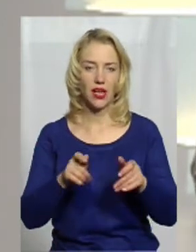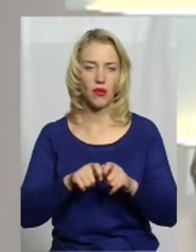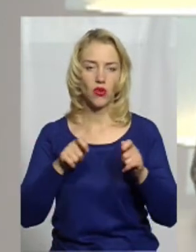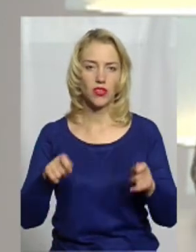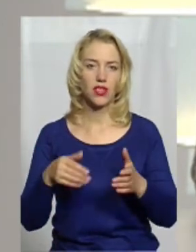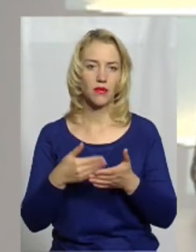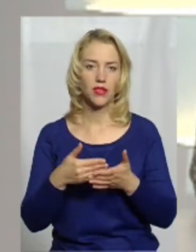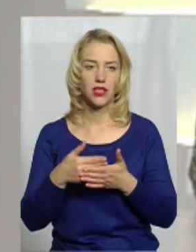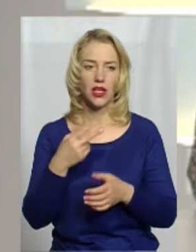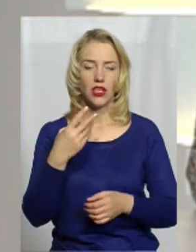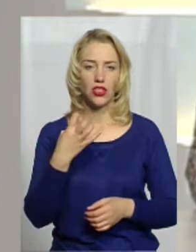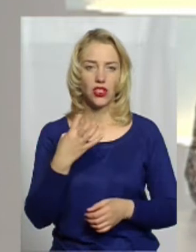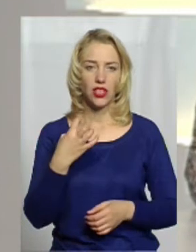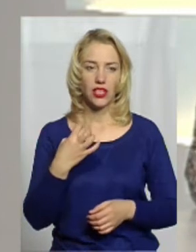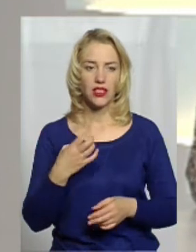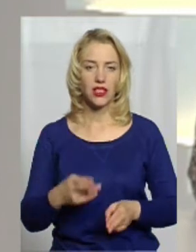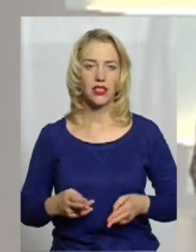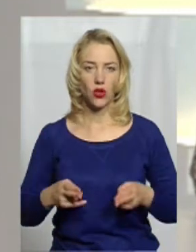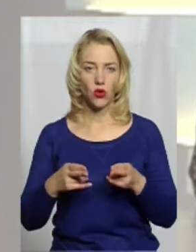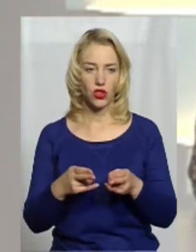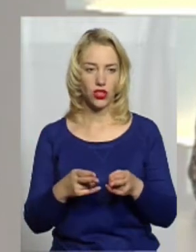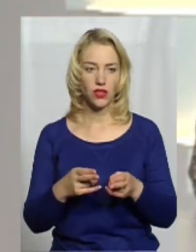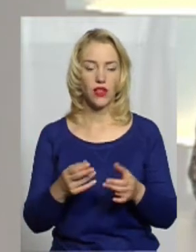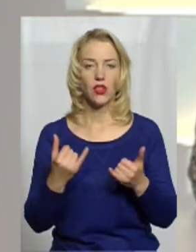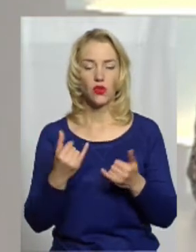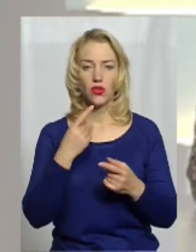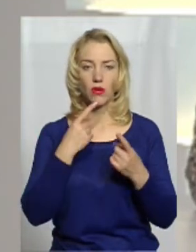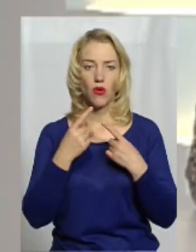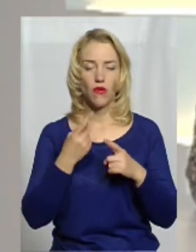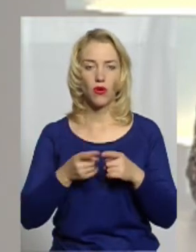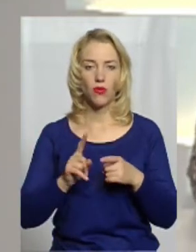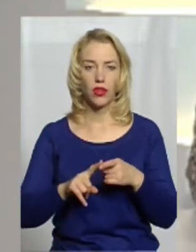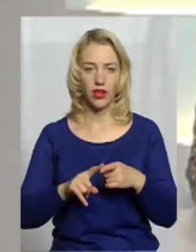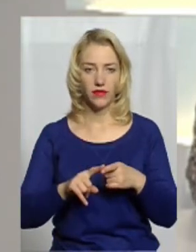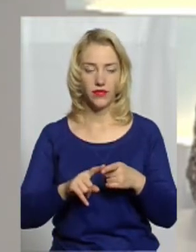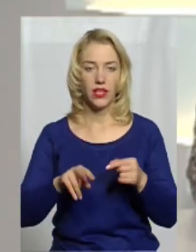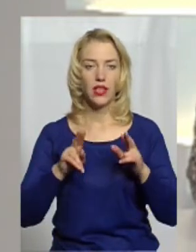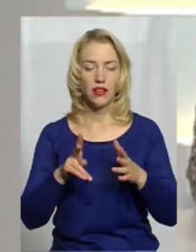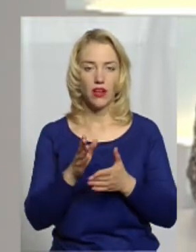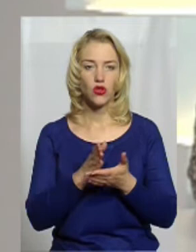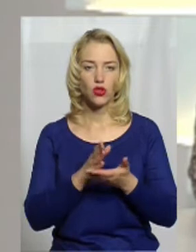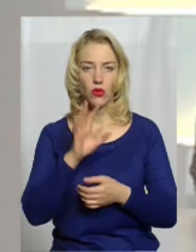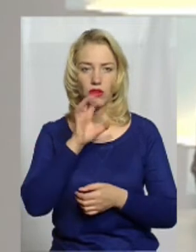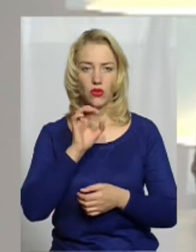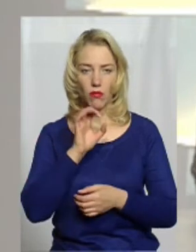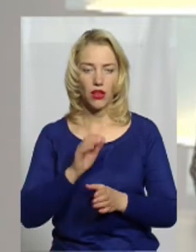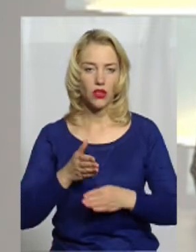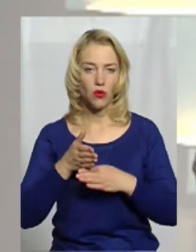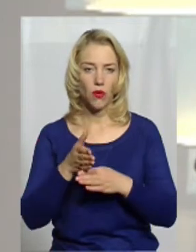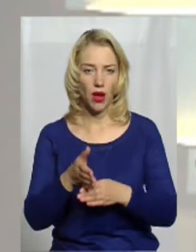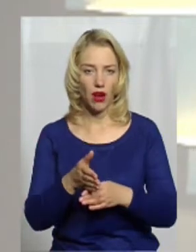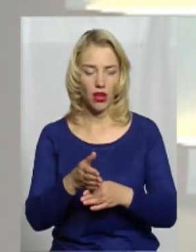близько 400 злочинів. Сьогодні поговоримо про те, як службові собаки допомагають